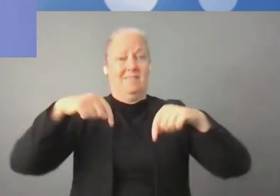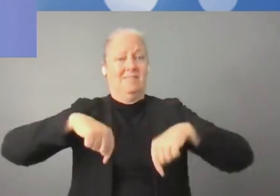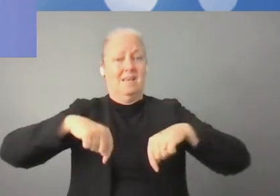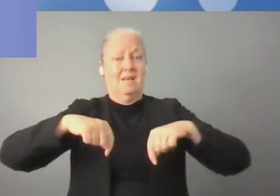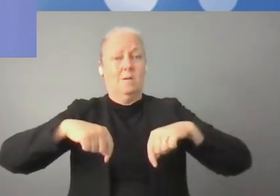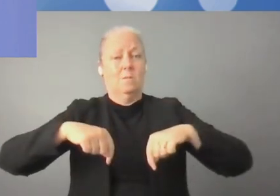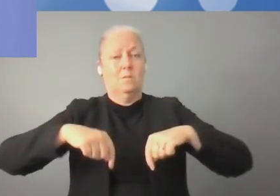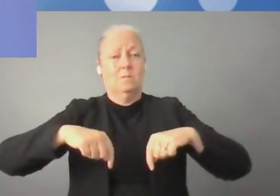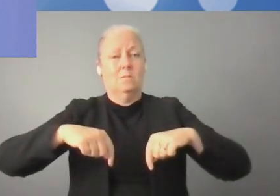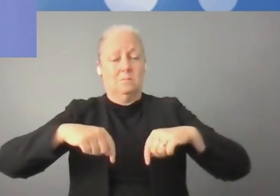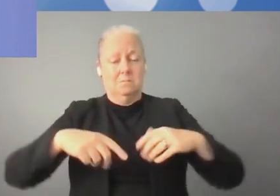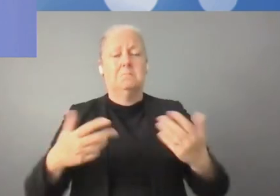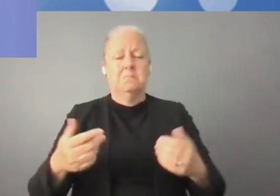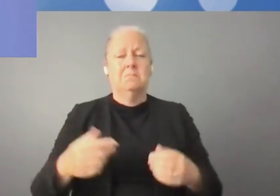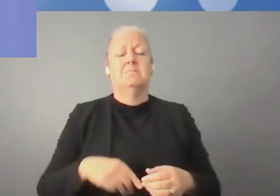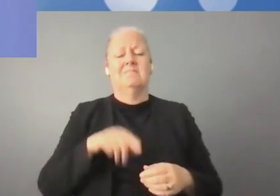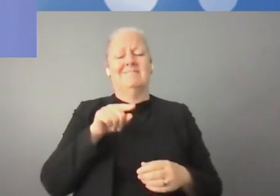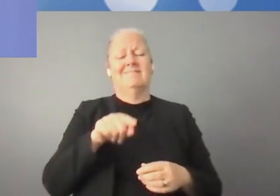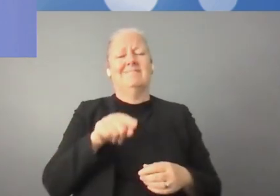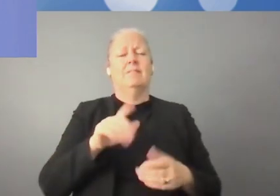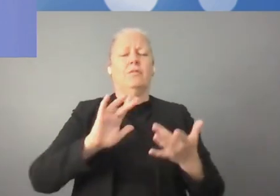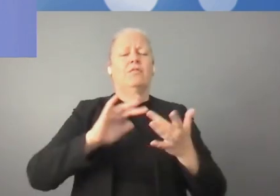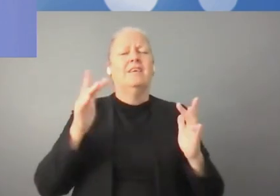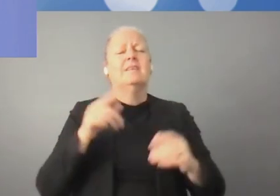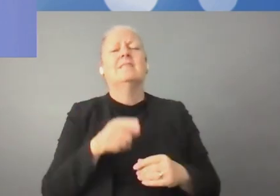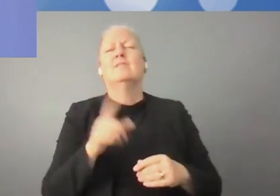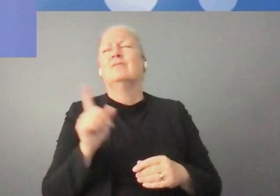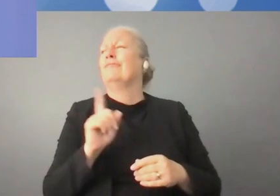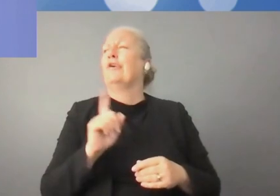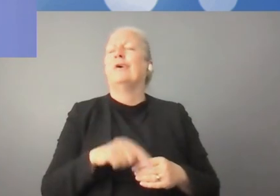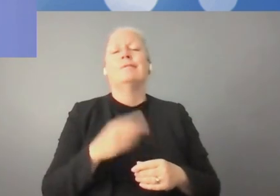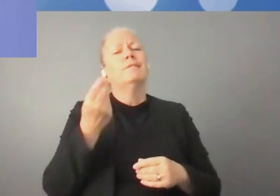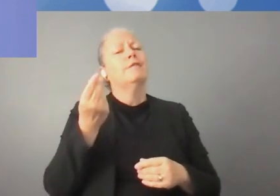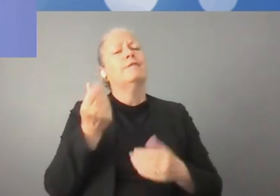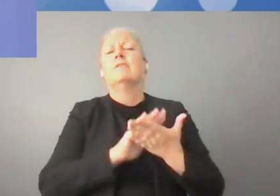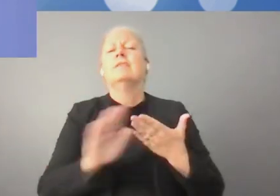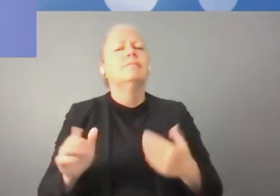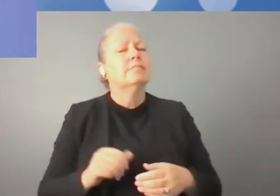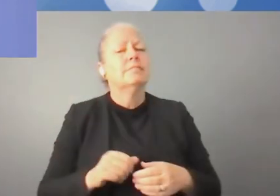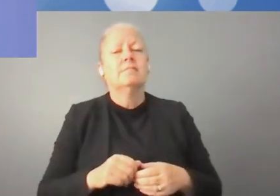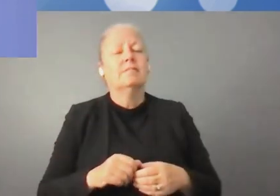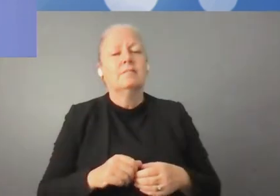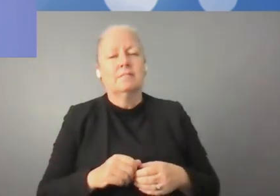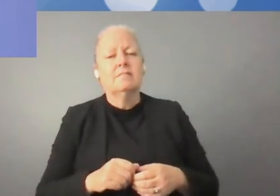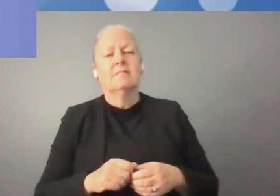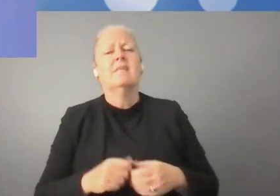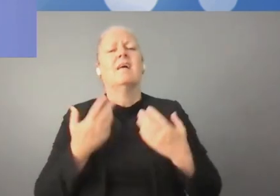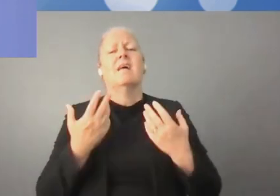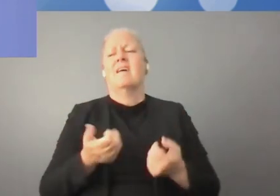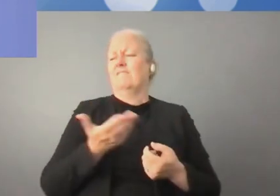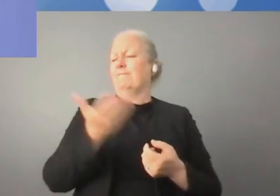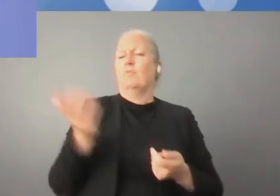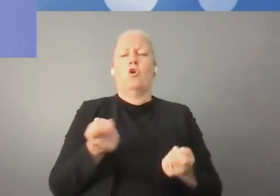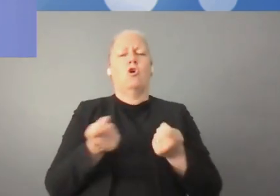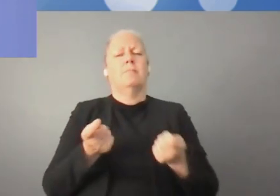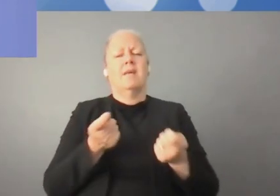bancarisation, on voit des choses extraordinaires en Inde, où l'État propose des infrastructures d'identité numérique, de